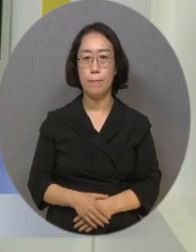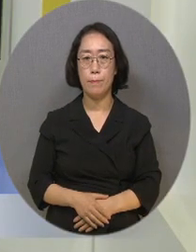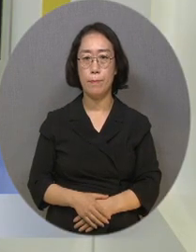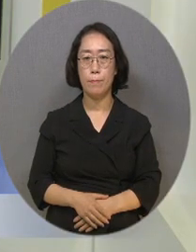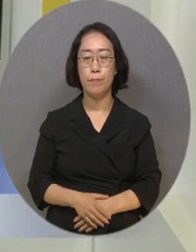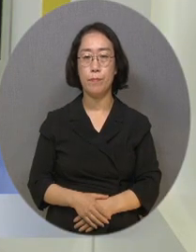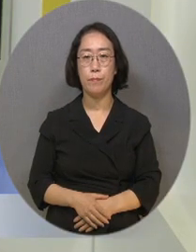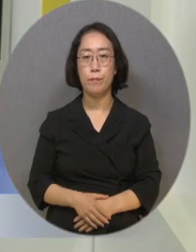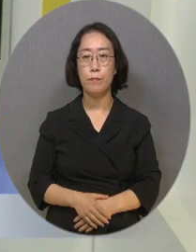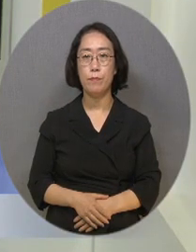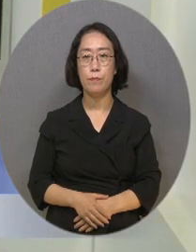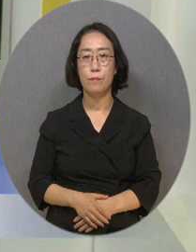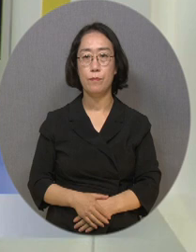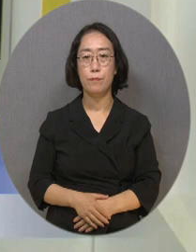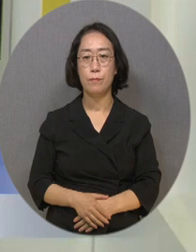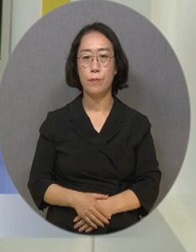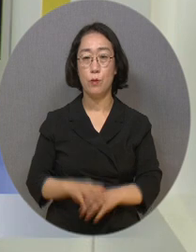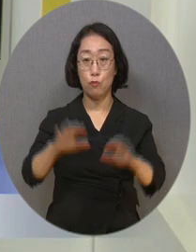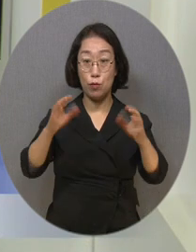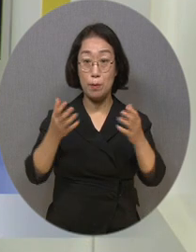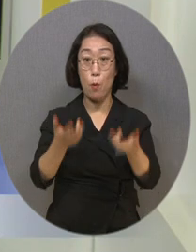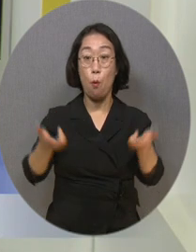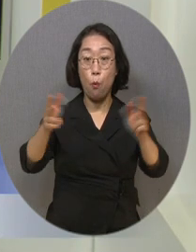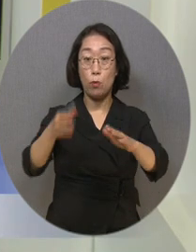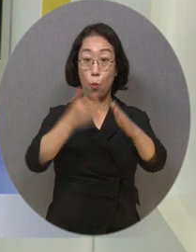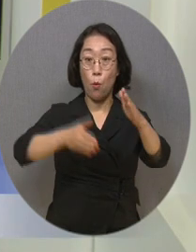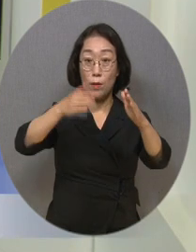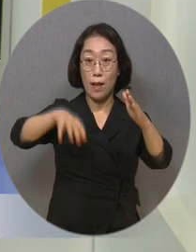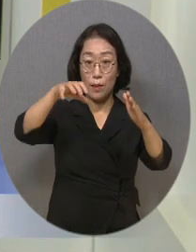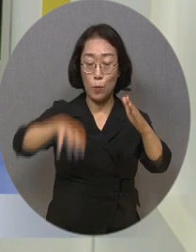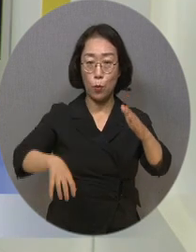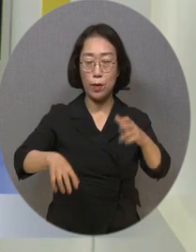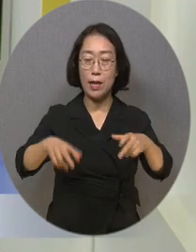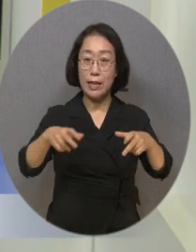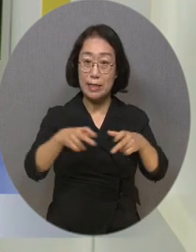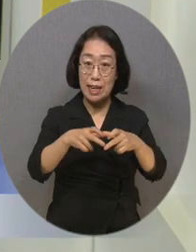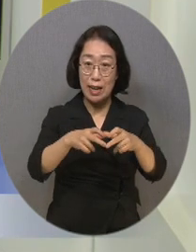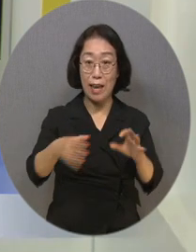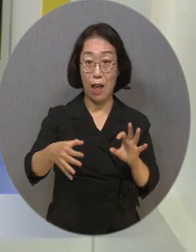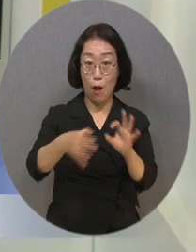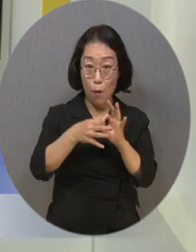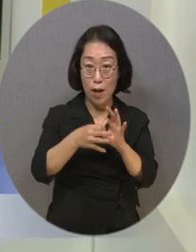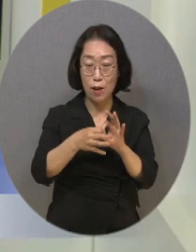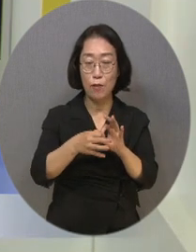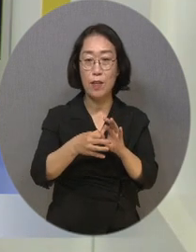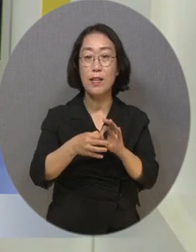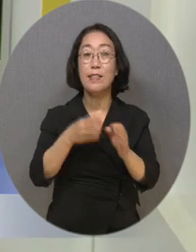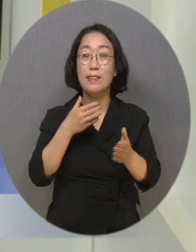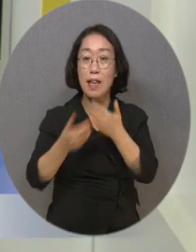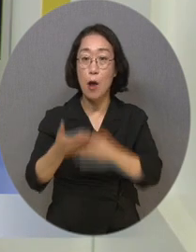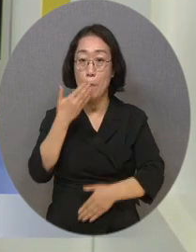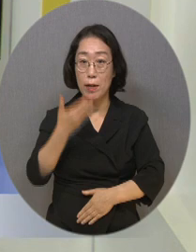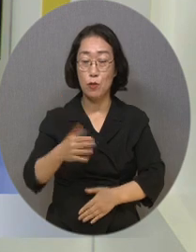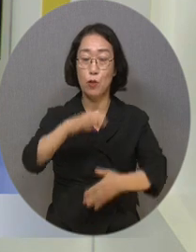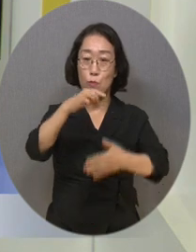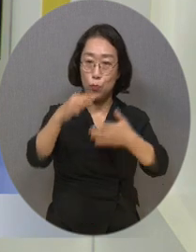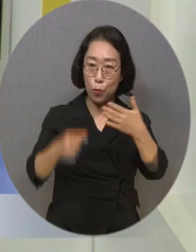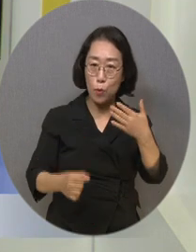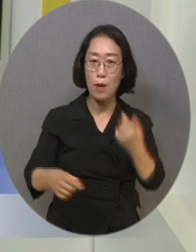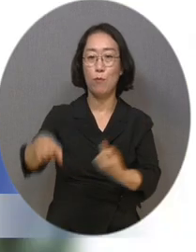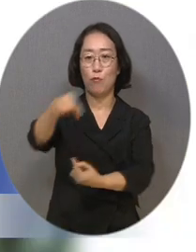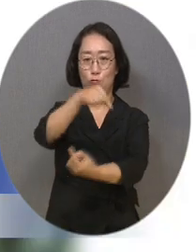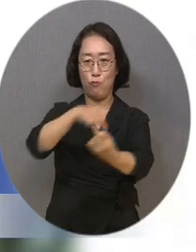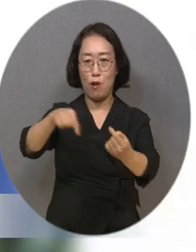다음 뉴스입니다. 국립공원공단이 장애 유형별로 즐길 수 있는 국립공원 생태체험 프로그램을